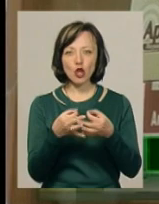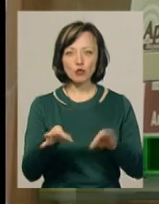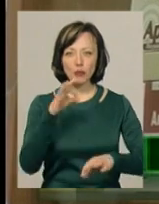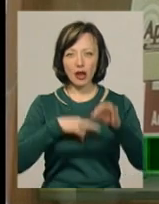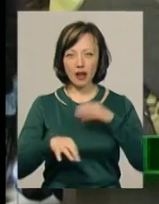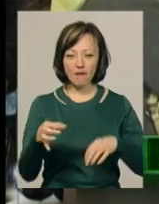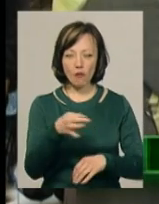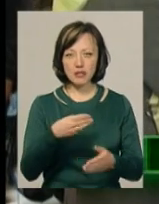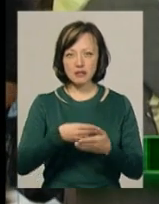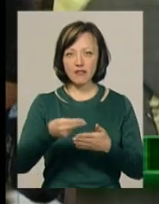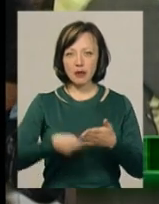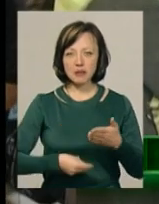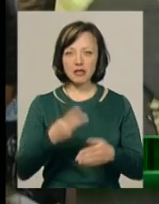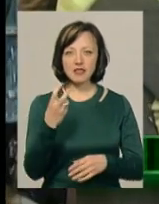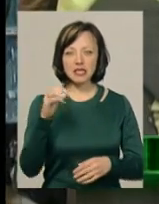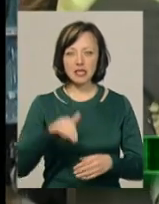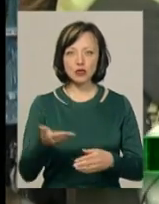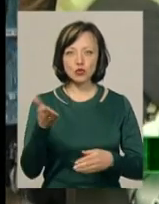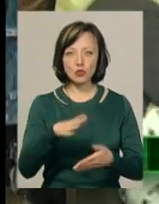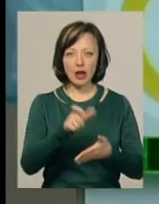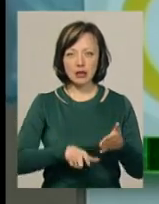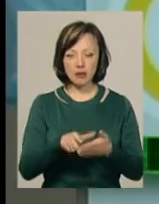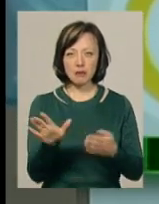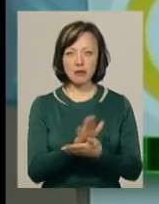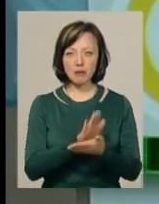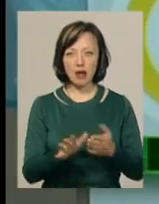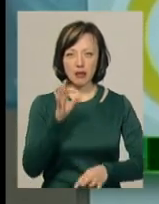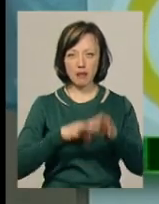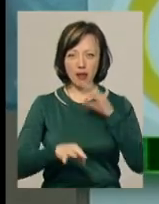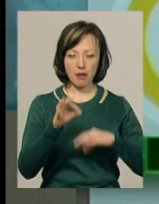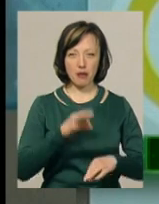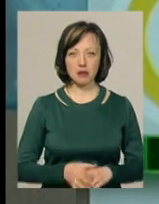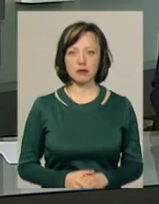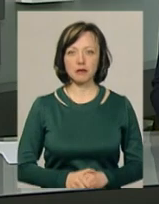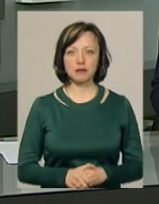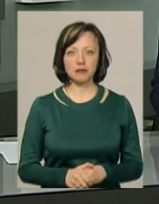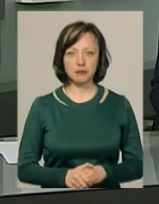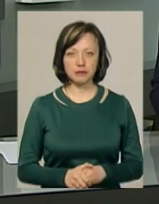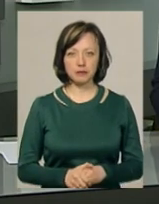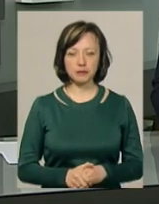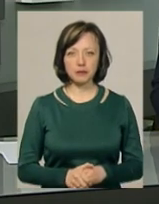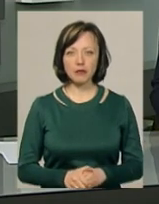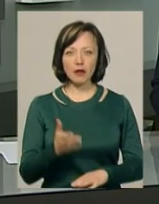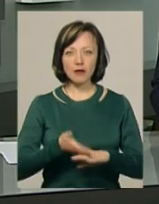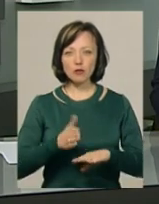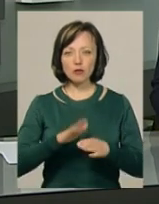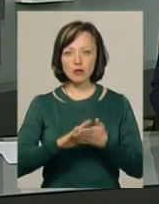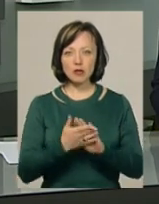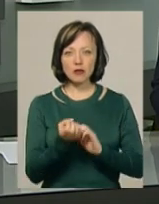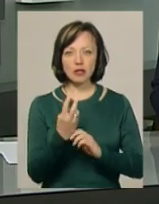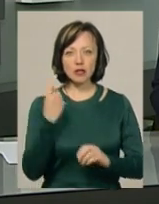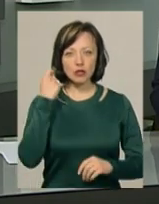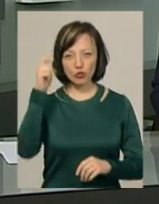В області в цьому році виписали понад 200 тисяч рецептів на безоплатні медикаменти. У важкому стані 12